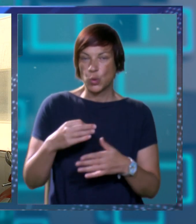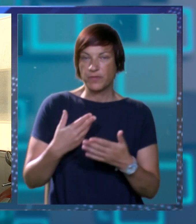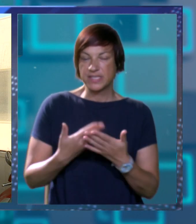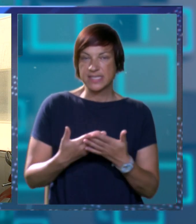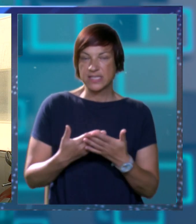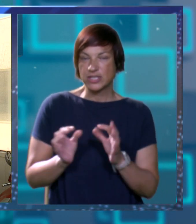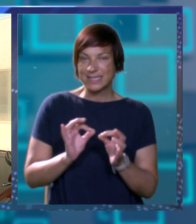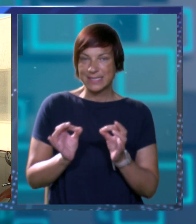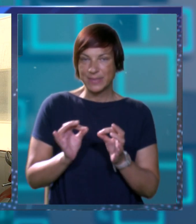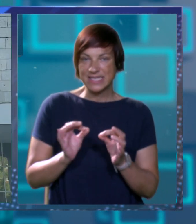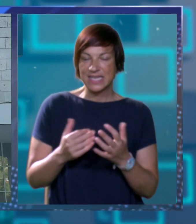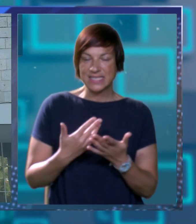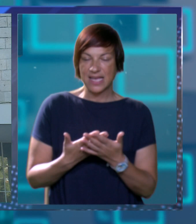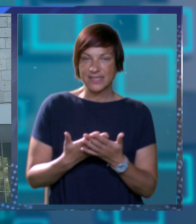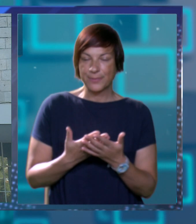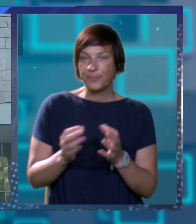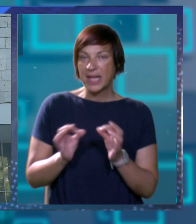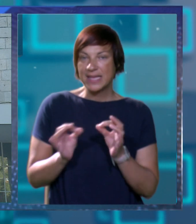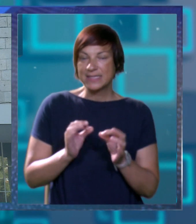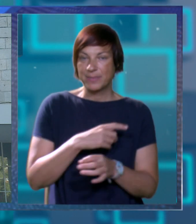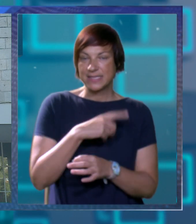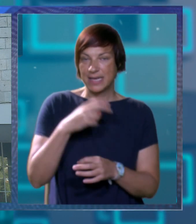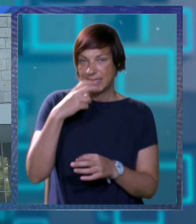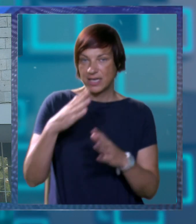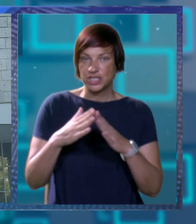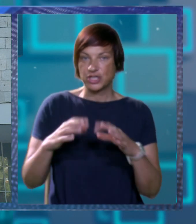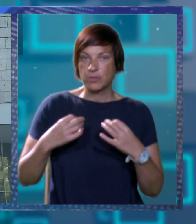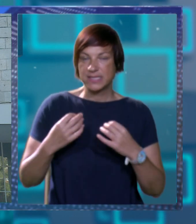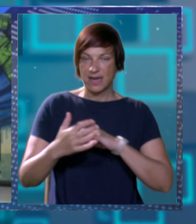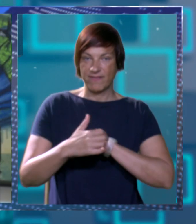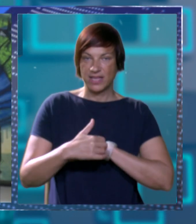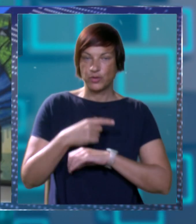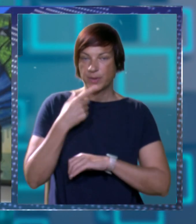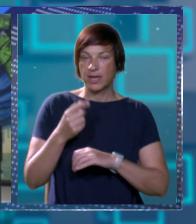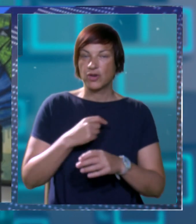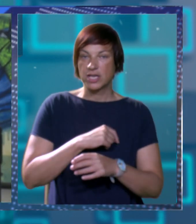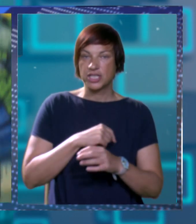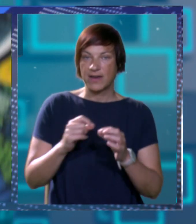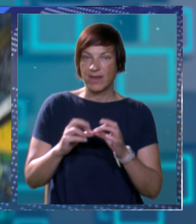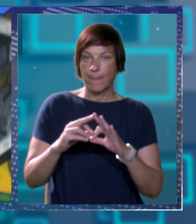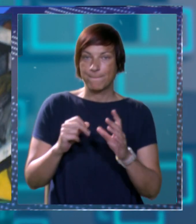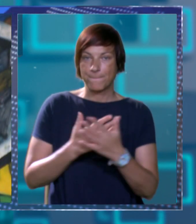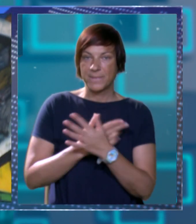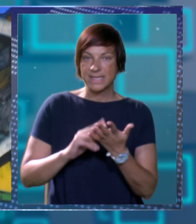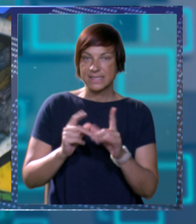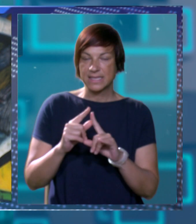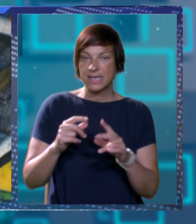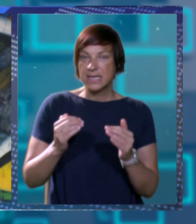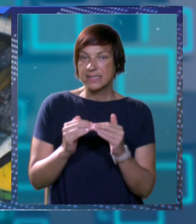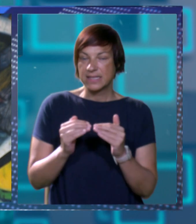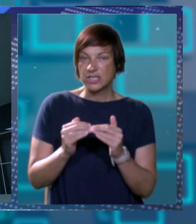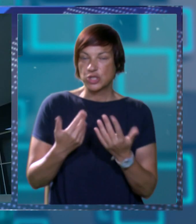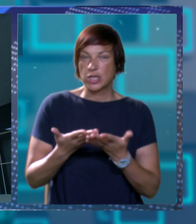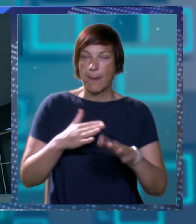određenih specializacija. Specializante traži i Dom zdravlja Dubrovnik. Kako navodi ravnatelj Branko Bazdan, zatražili su